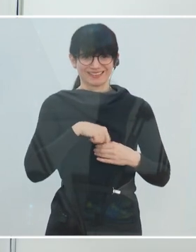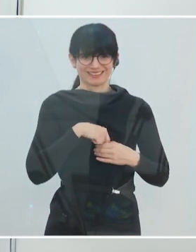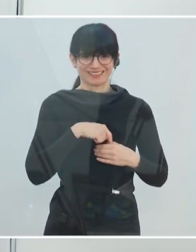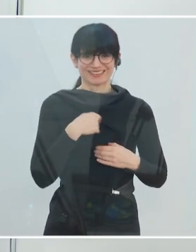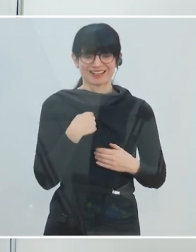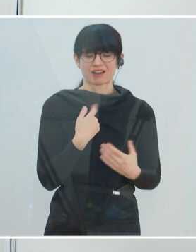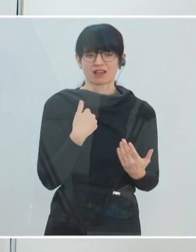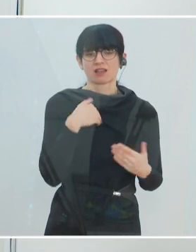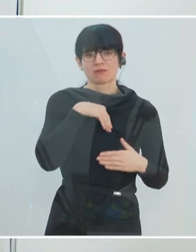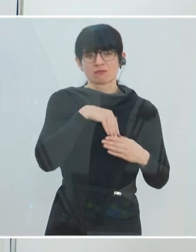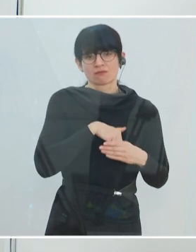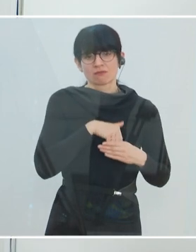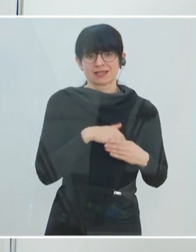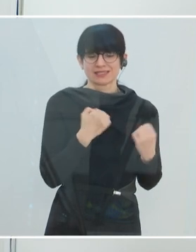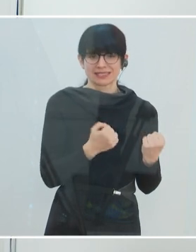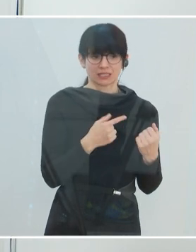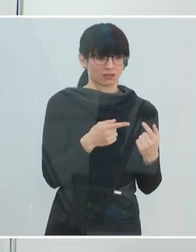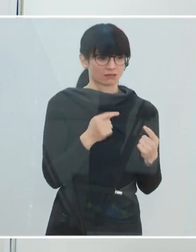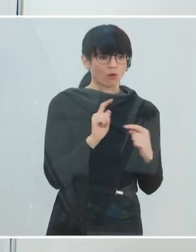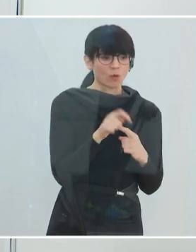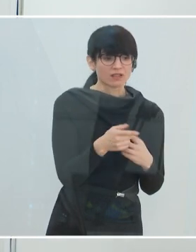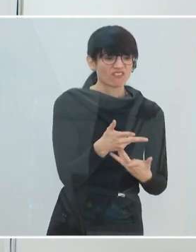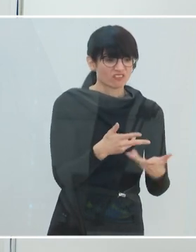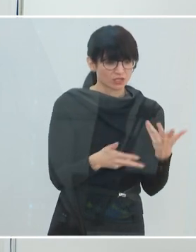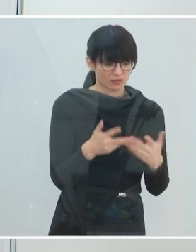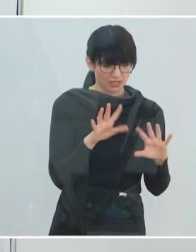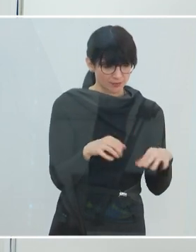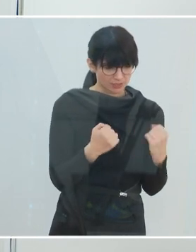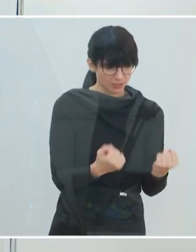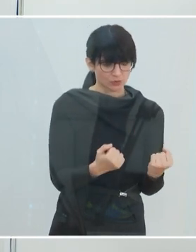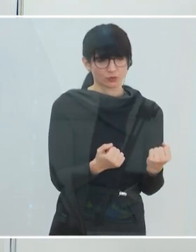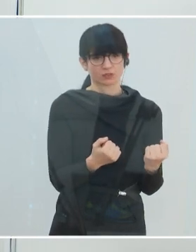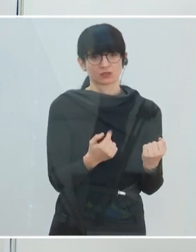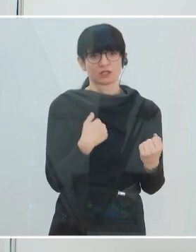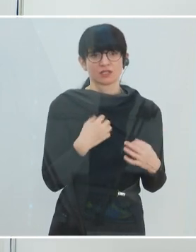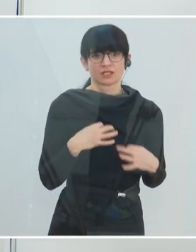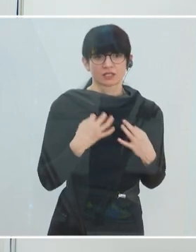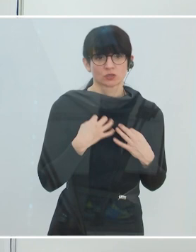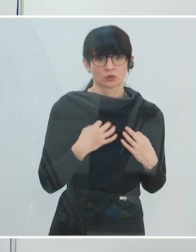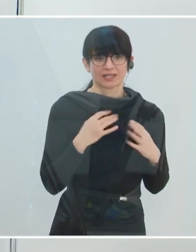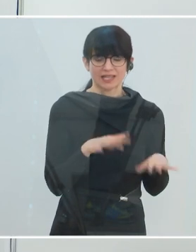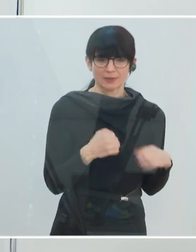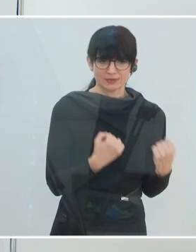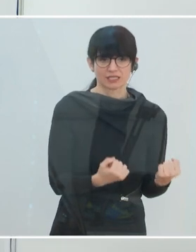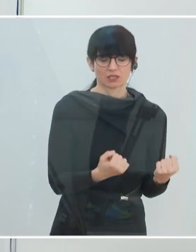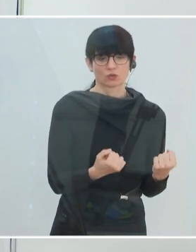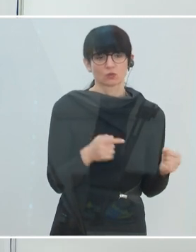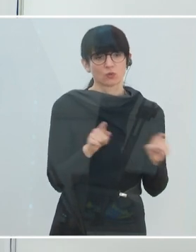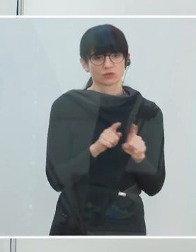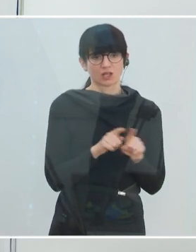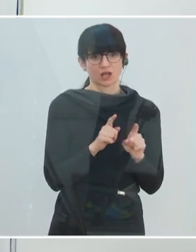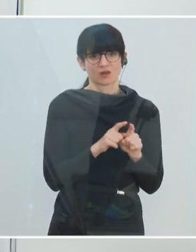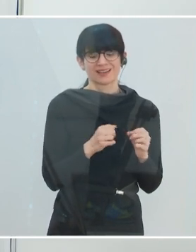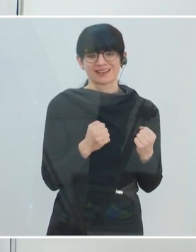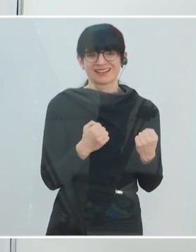Sicherheit geht es darum, dass die Leute wirtschaftlich abgesichert sind, dass die Leute gesundheitlich abgesichert sind und dass die Leute